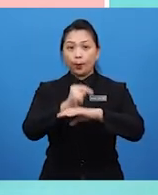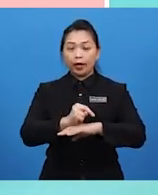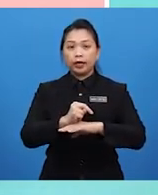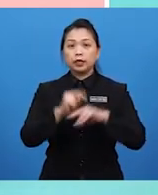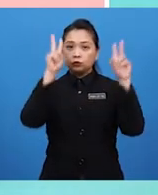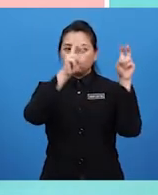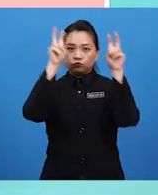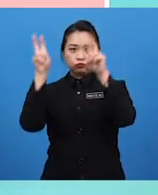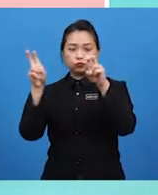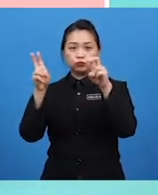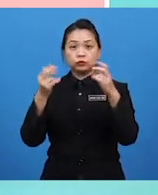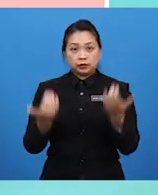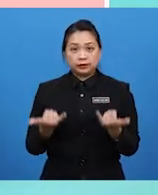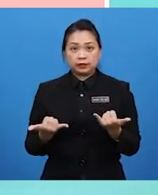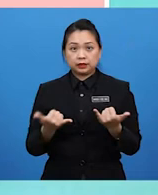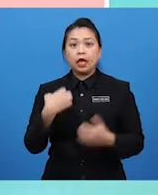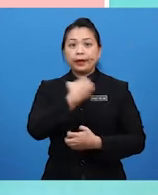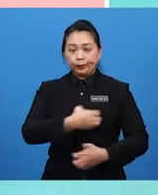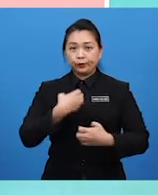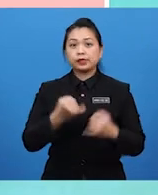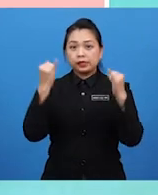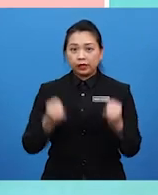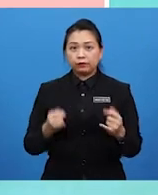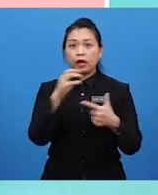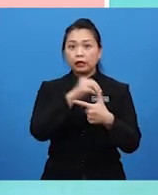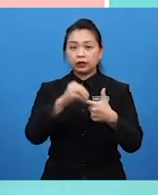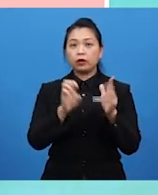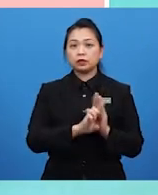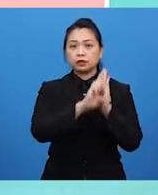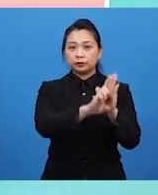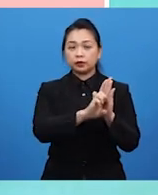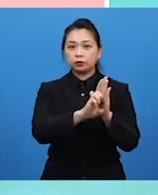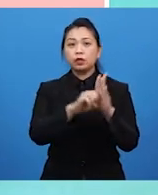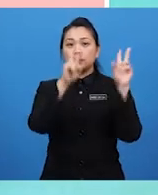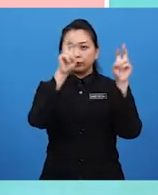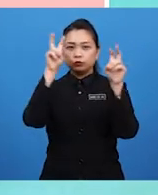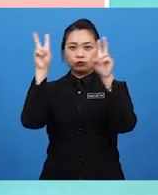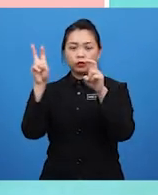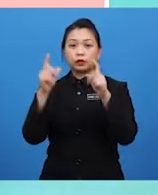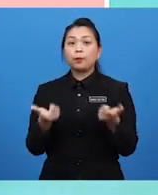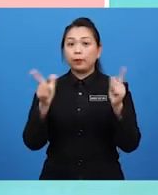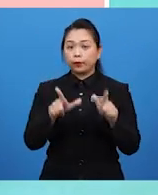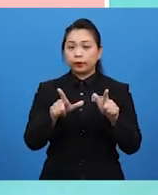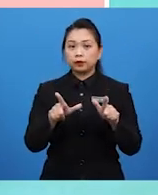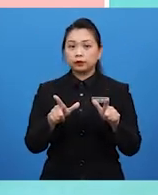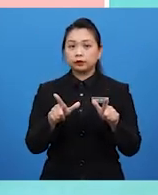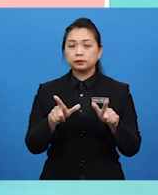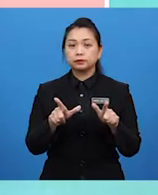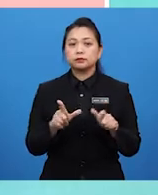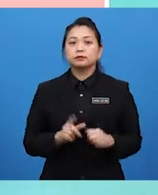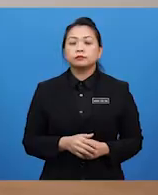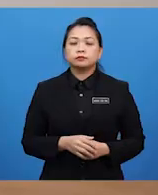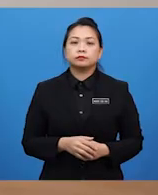emosi individu atau ekspresi pengkarya dan isu keperhatinan atau peristiwa yang berlaku di